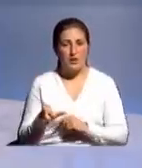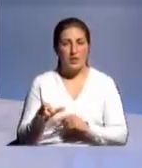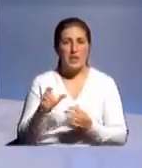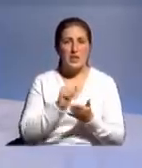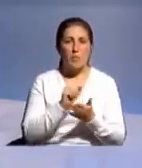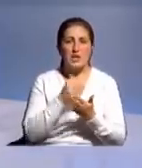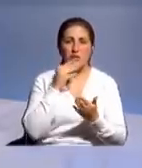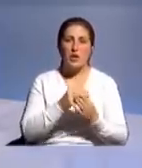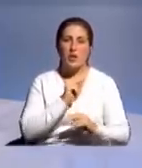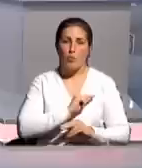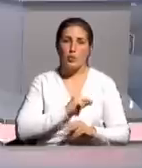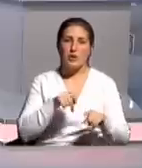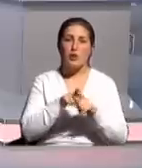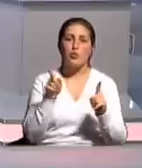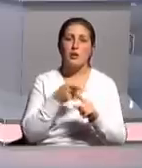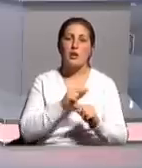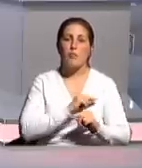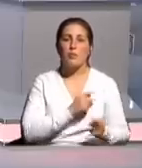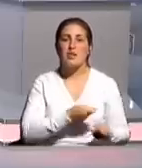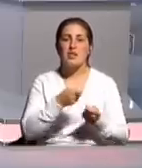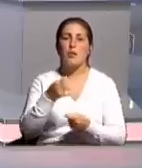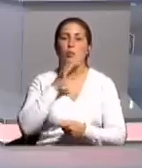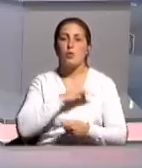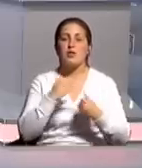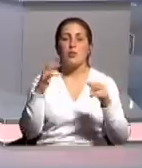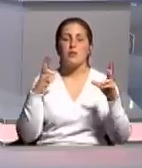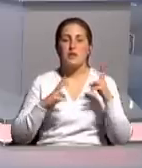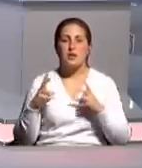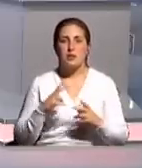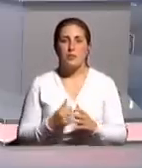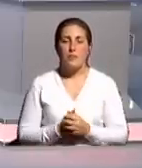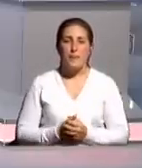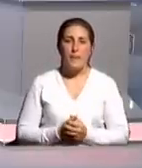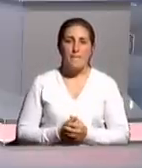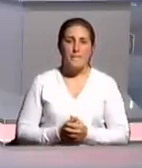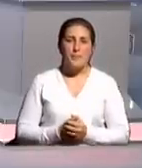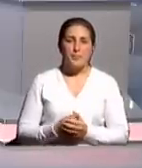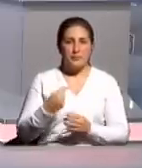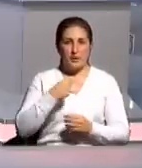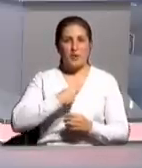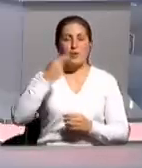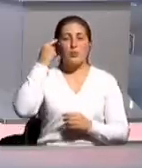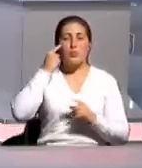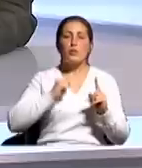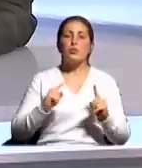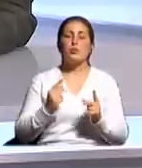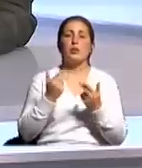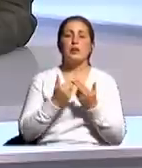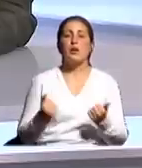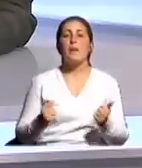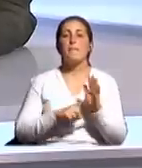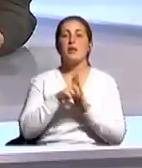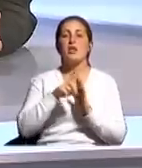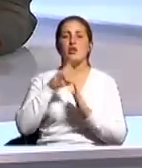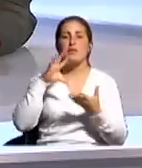заниматься своей работой так, чтобы эта работа приносила пользу университету? Ну, я думаю, что да. Прежде